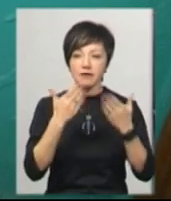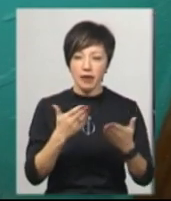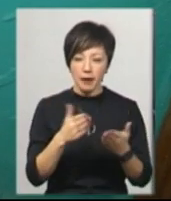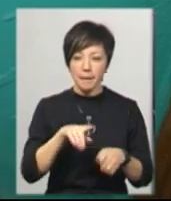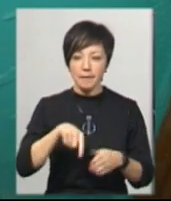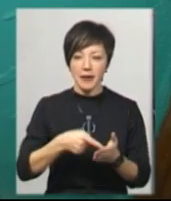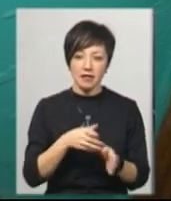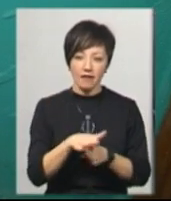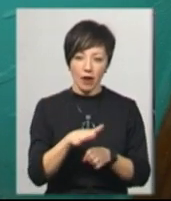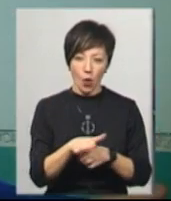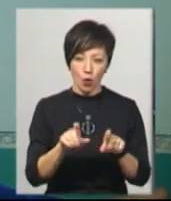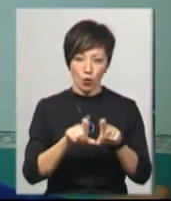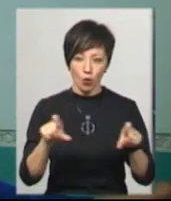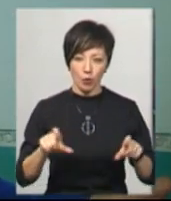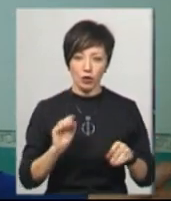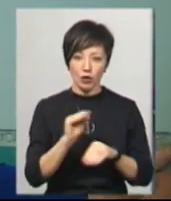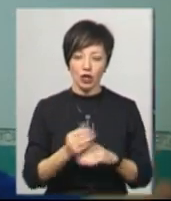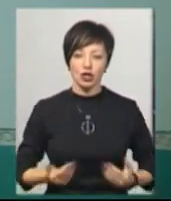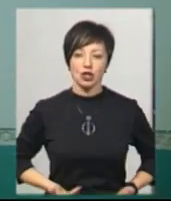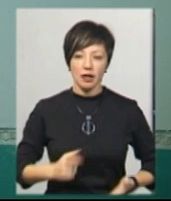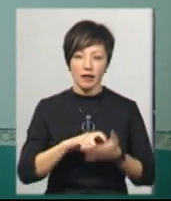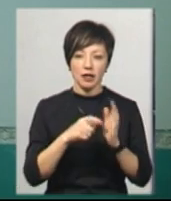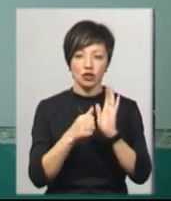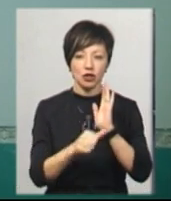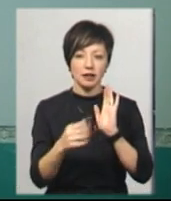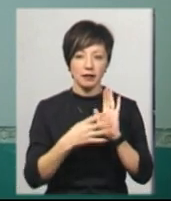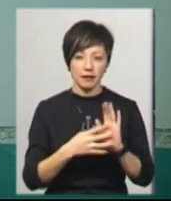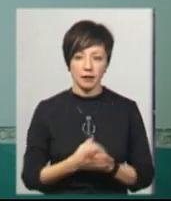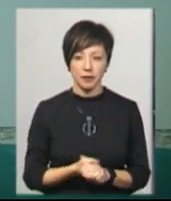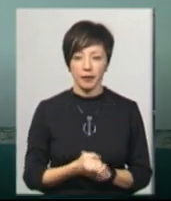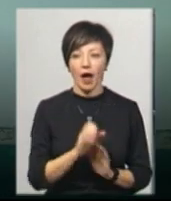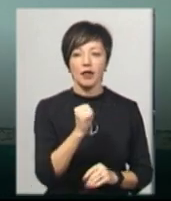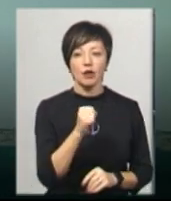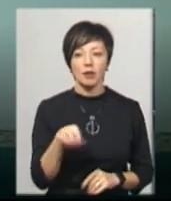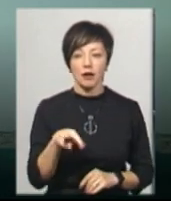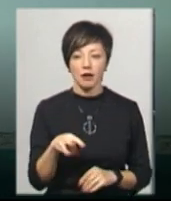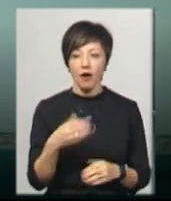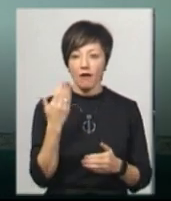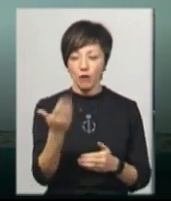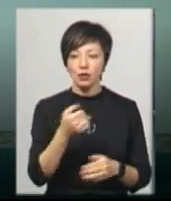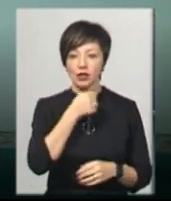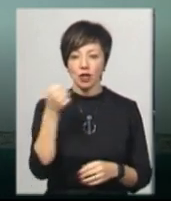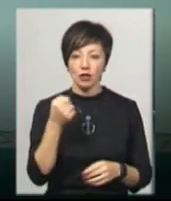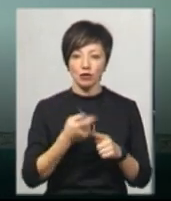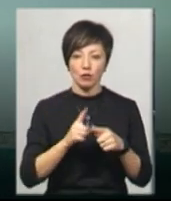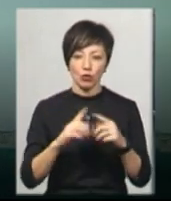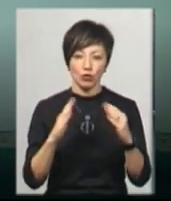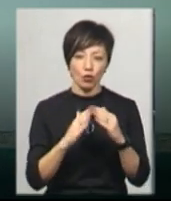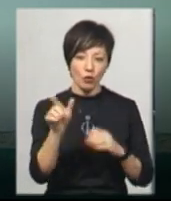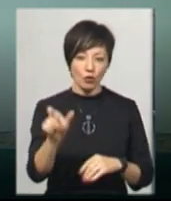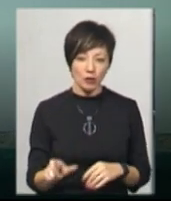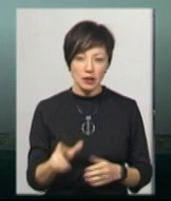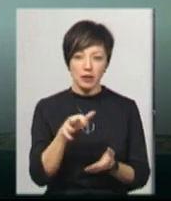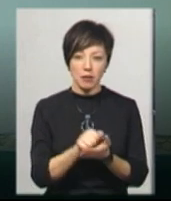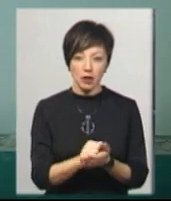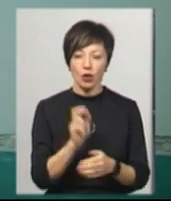міськвиконкомі, додає мешканець квартири номер 69 Анатолій Миколаєвич. Вон є в нас старша, вроді, по под'їзду, і по цим, по дому, цим